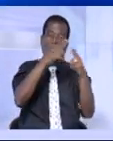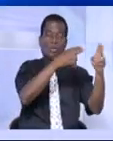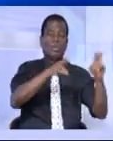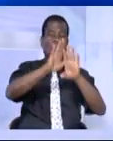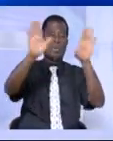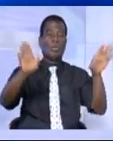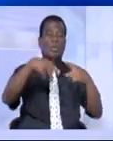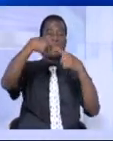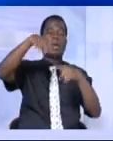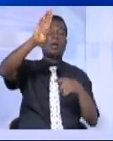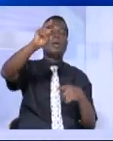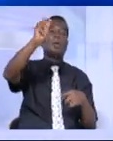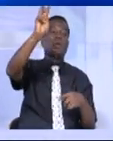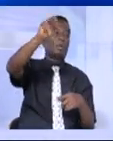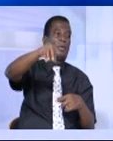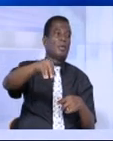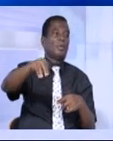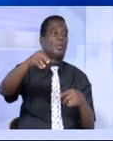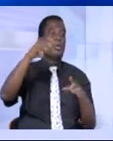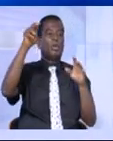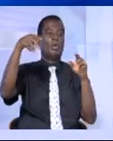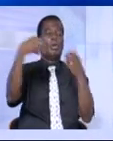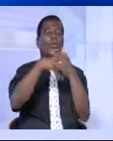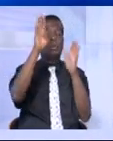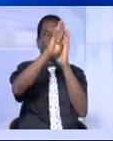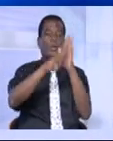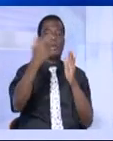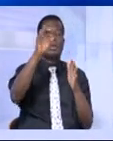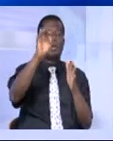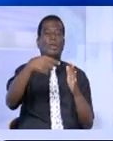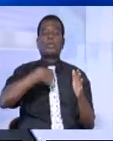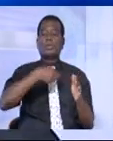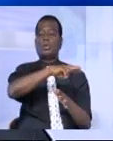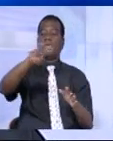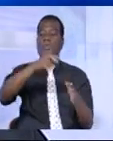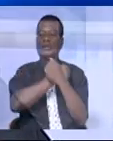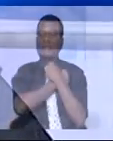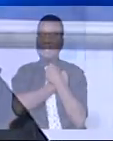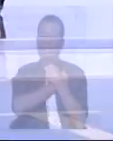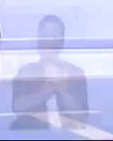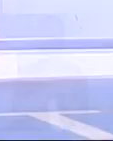dimanche 13 mars à Krabassam. Nouveau bilan, 19 morts. Merci de votre fidélité.